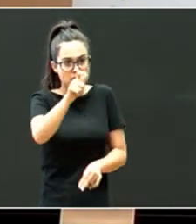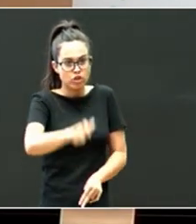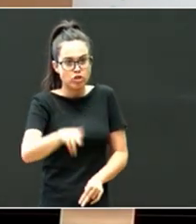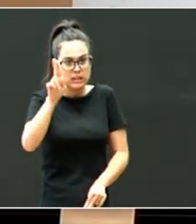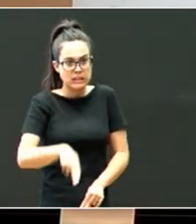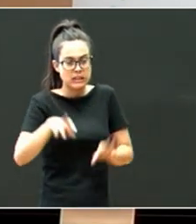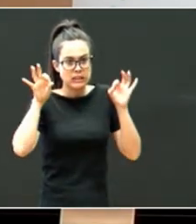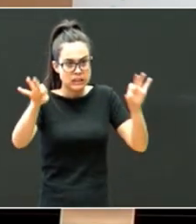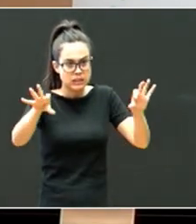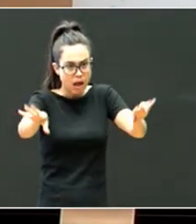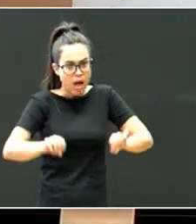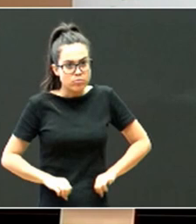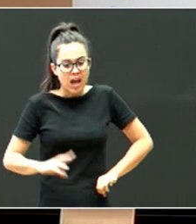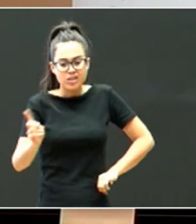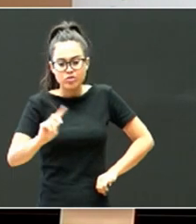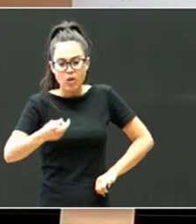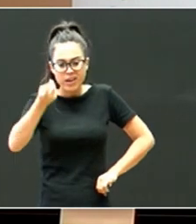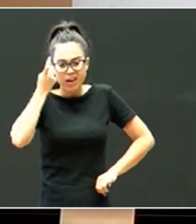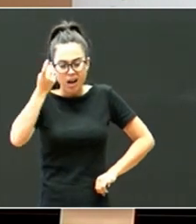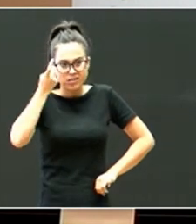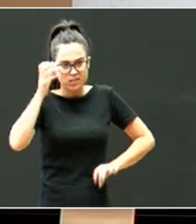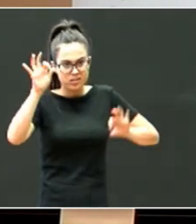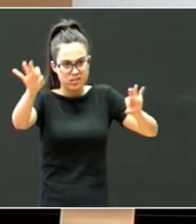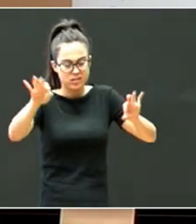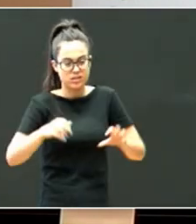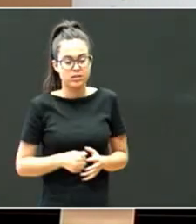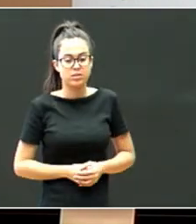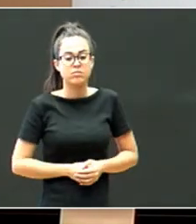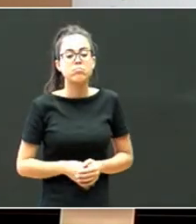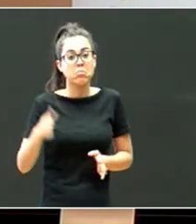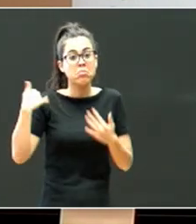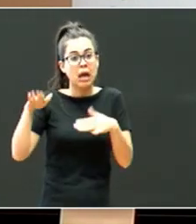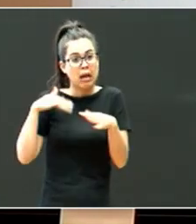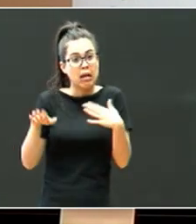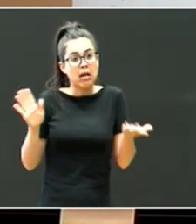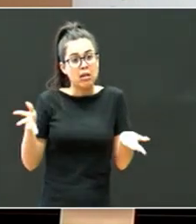ez da, adoptatu bat, ikaslea da, eta, momentu baten, adoptatua izan zen,